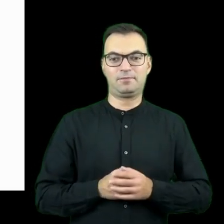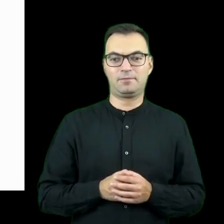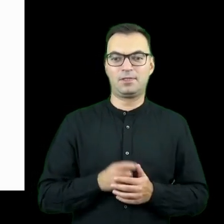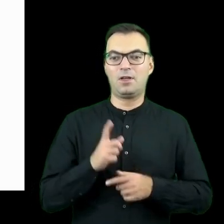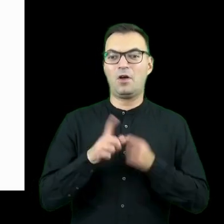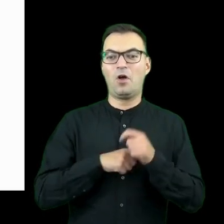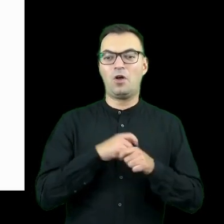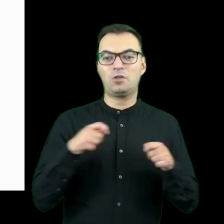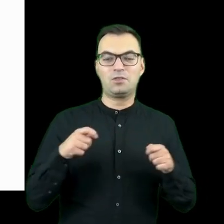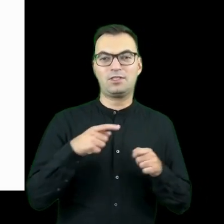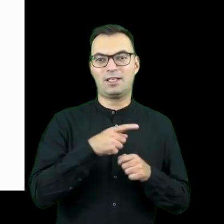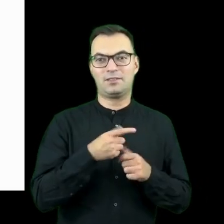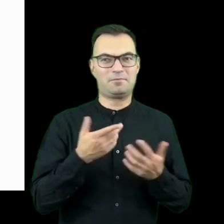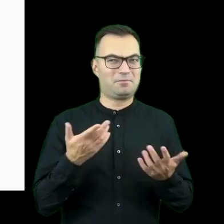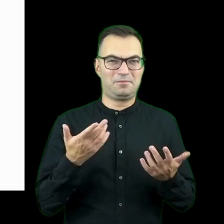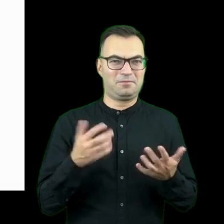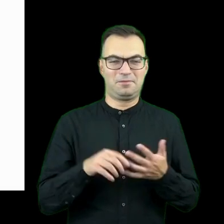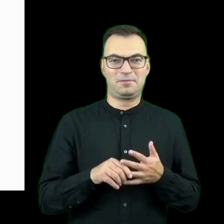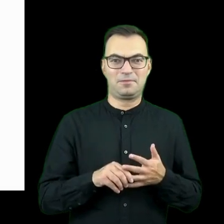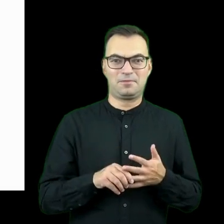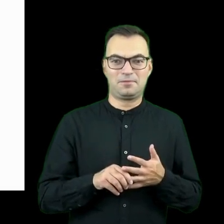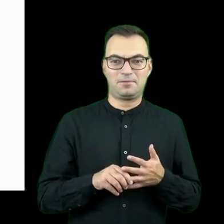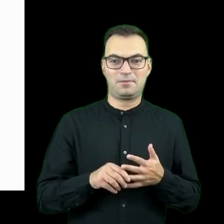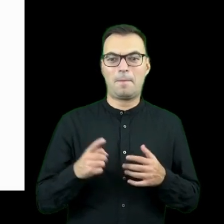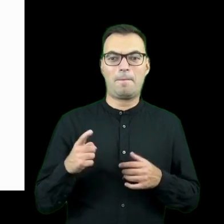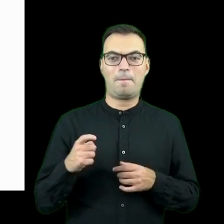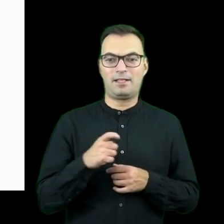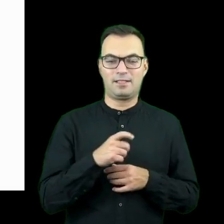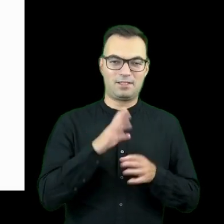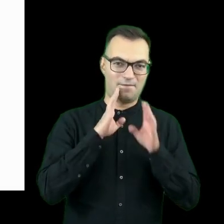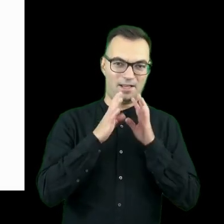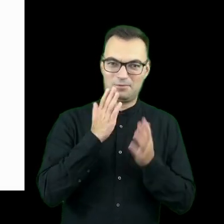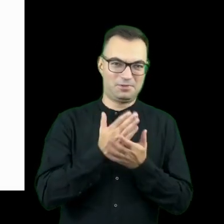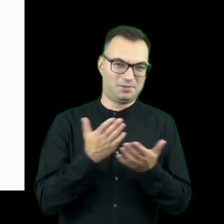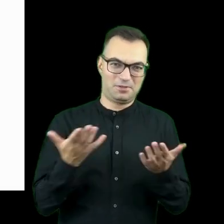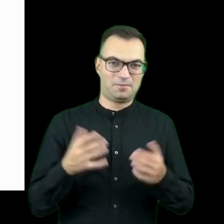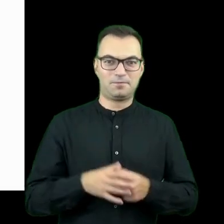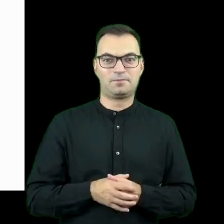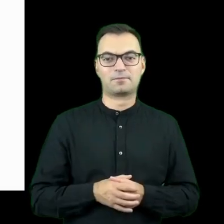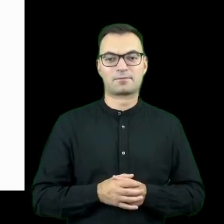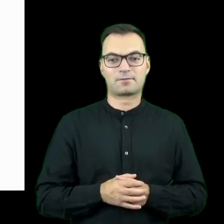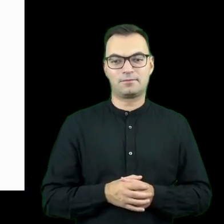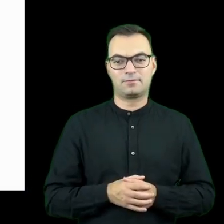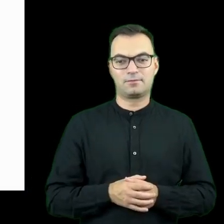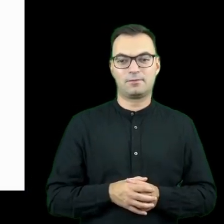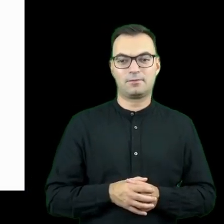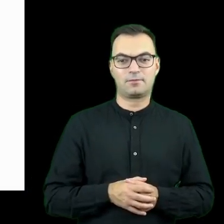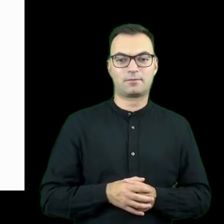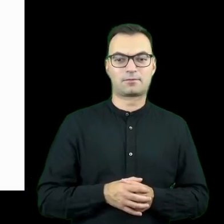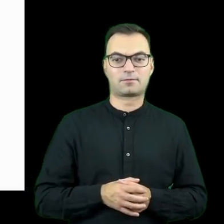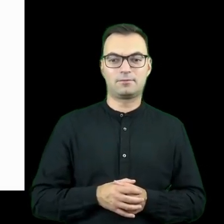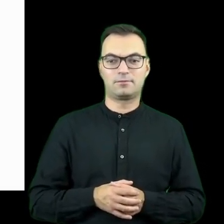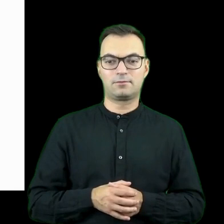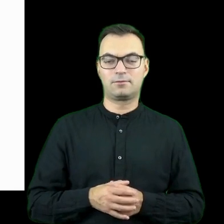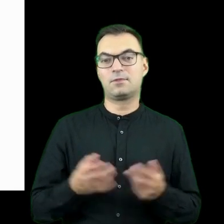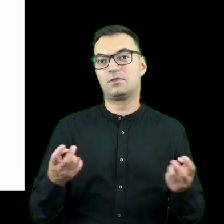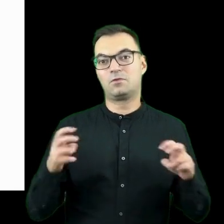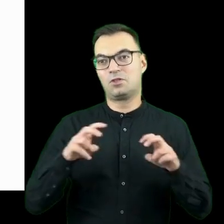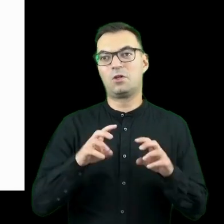rozwiązania, które się zdecydowali to właściwie z wykorzystania messengera facebookowego i systemu